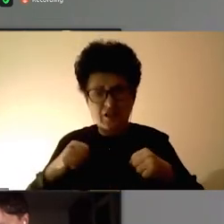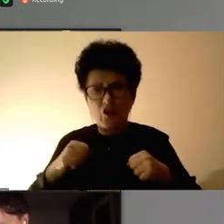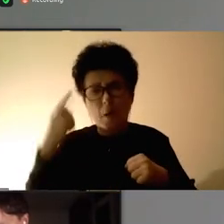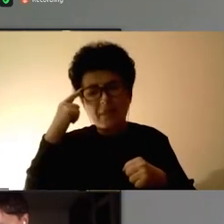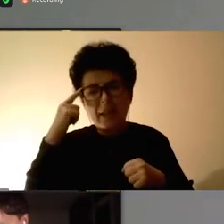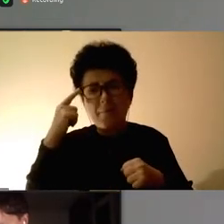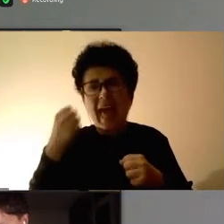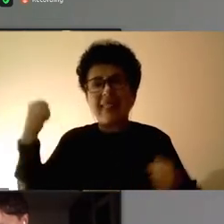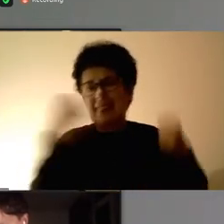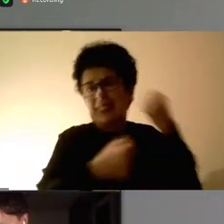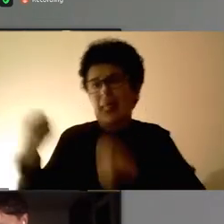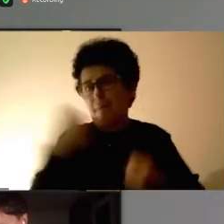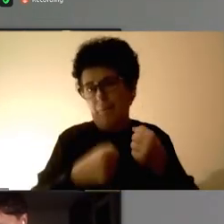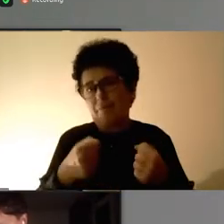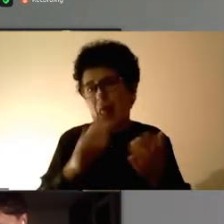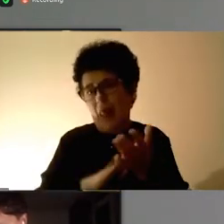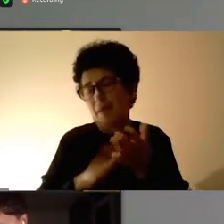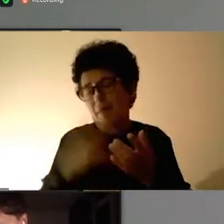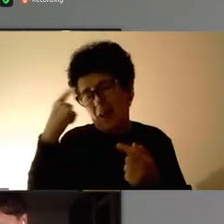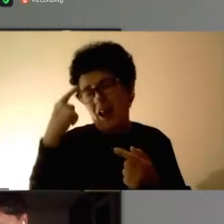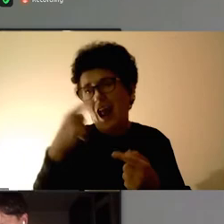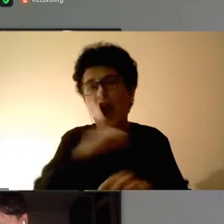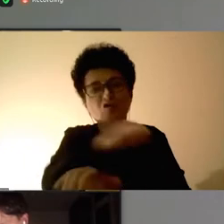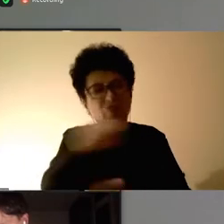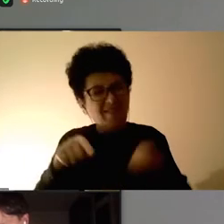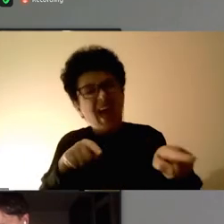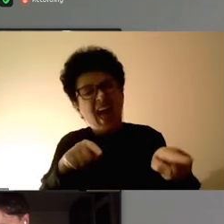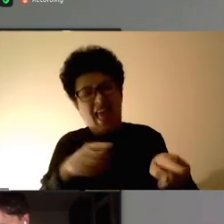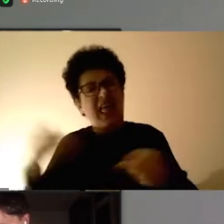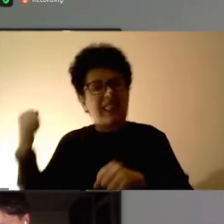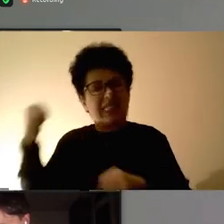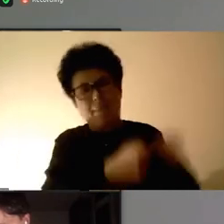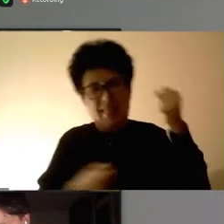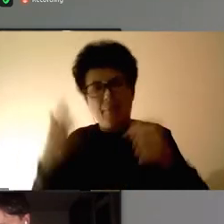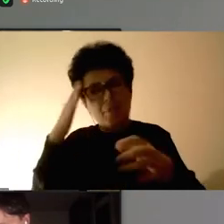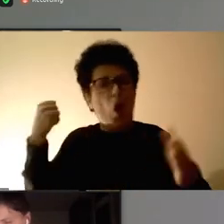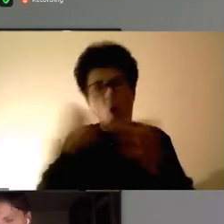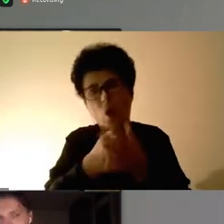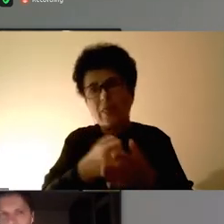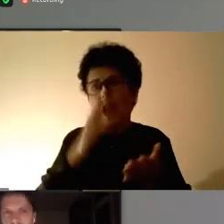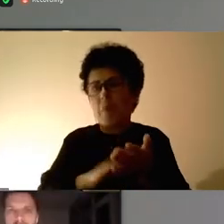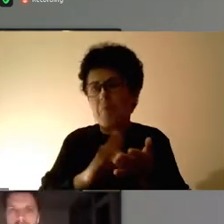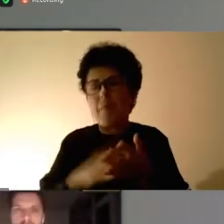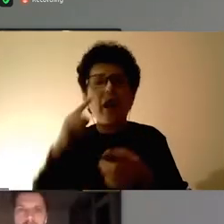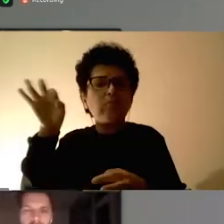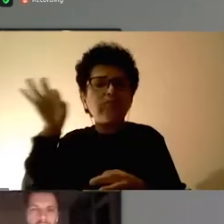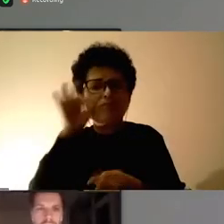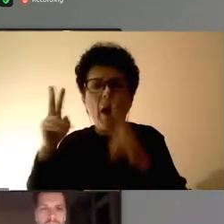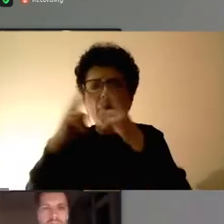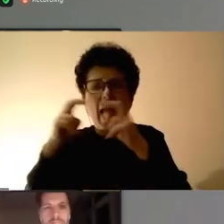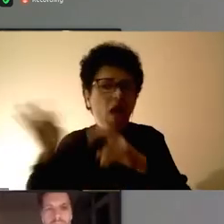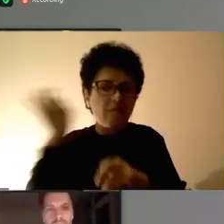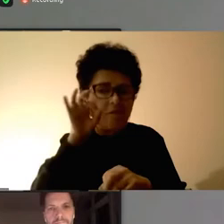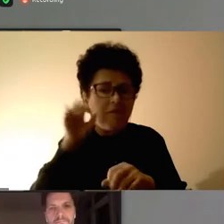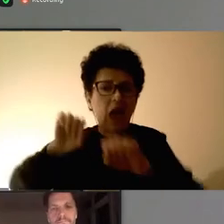што остава највидливи последици кај жартвата, како што са модринки, гребаници,